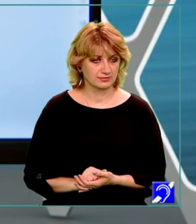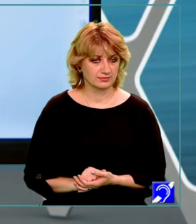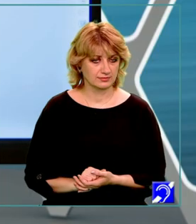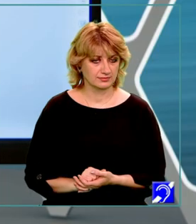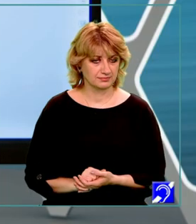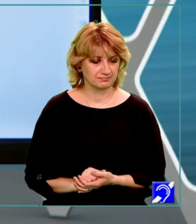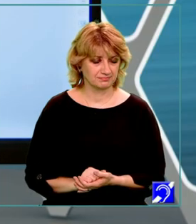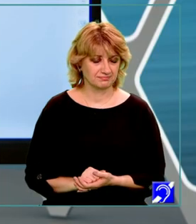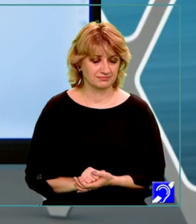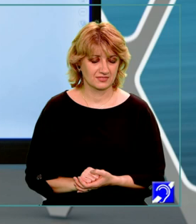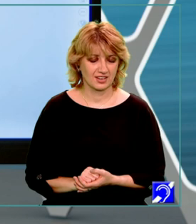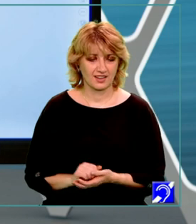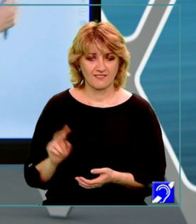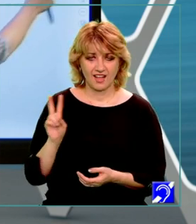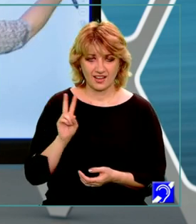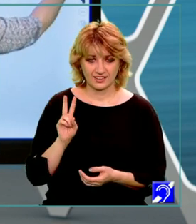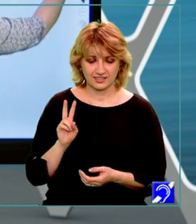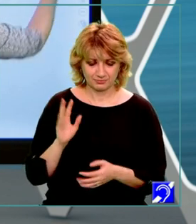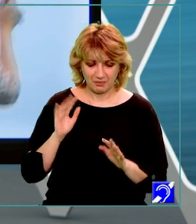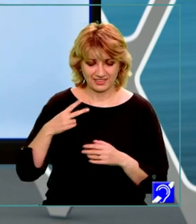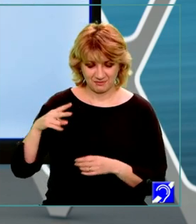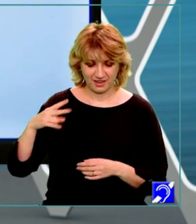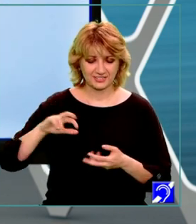Mai departe, problema 5.